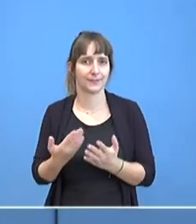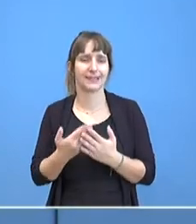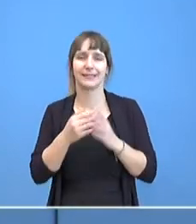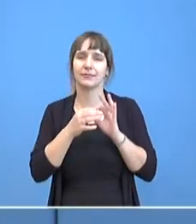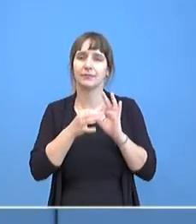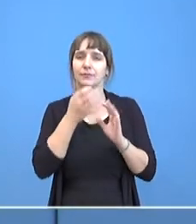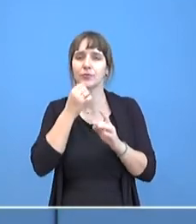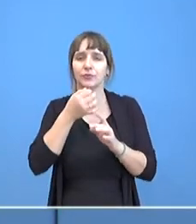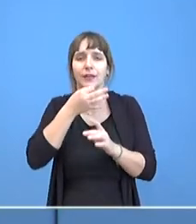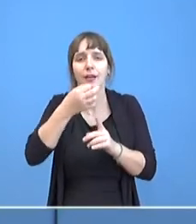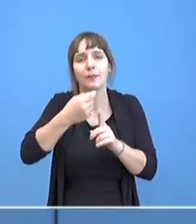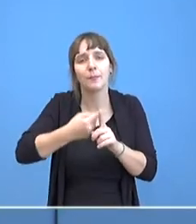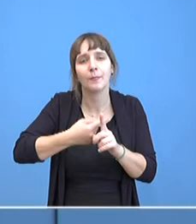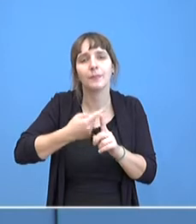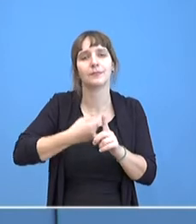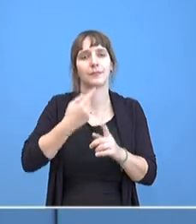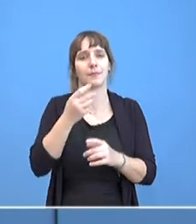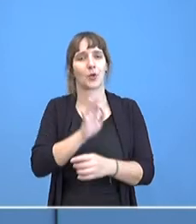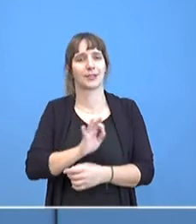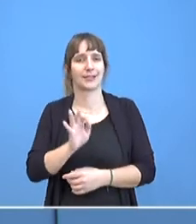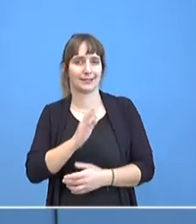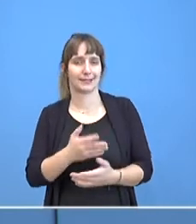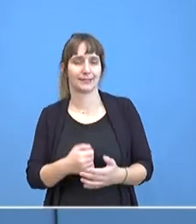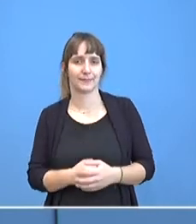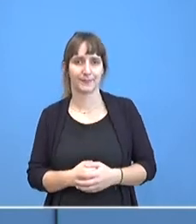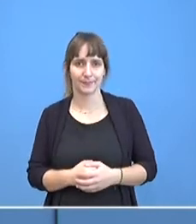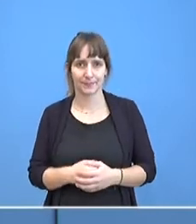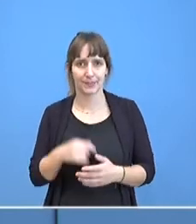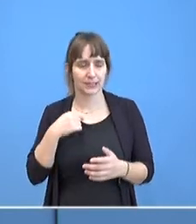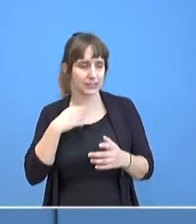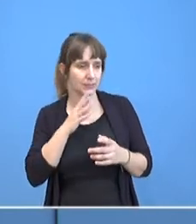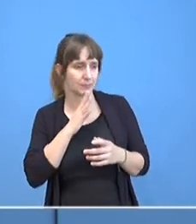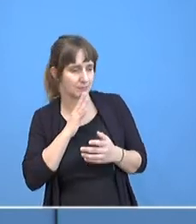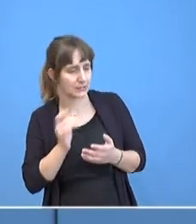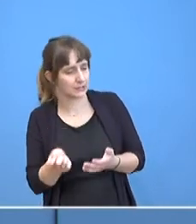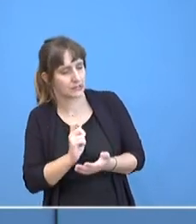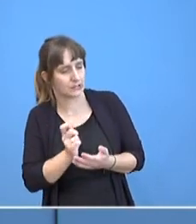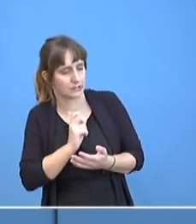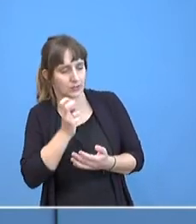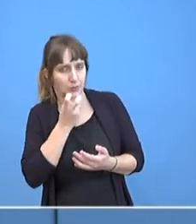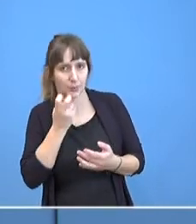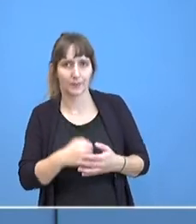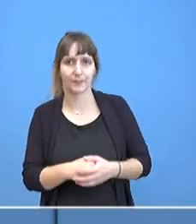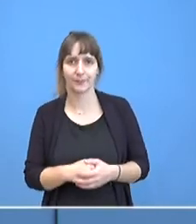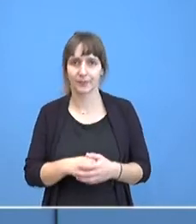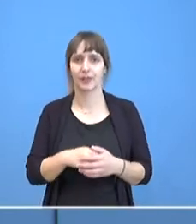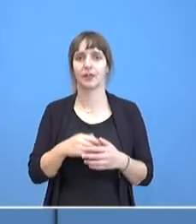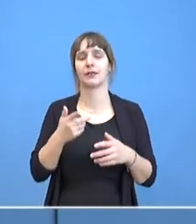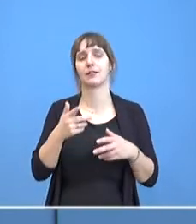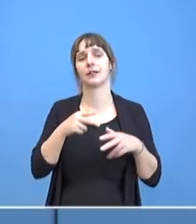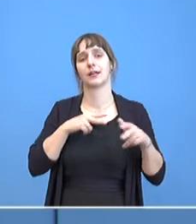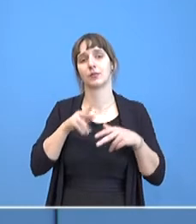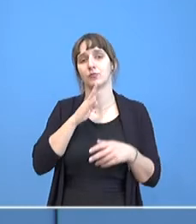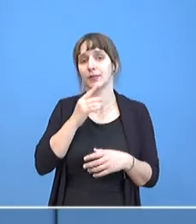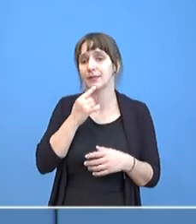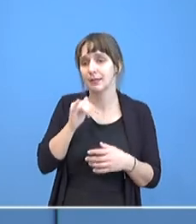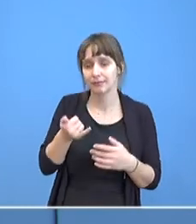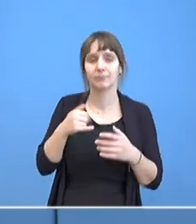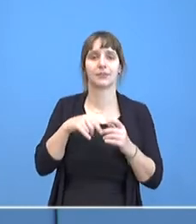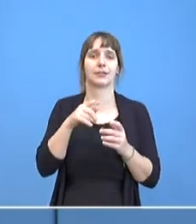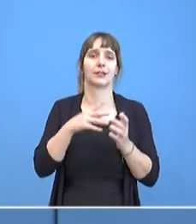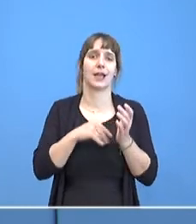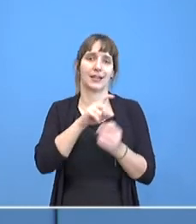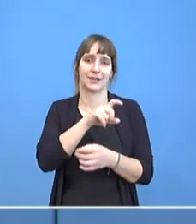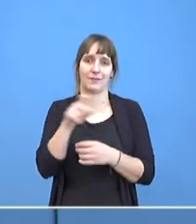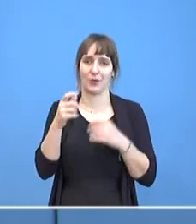positiv Getesteten. Ja, ich muss mal nachgucken, ob ich das... Ich habe für die Kalenderwoche 39 die Zahl. Sind wir in